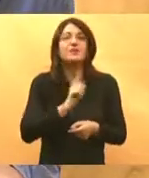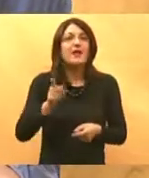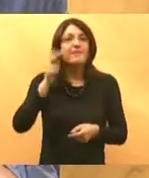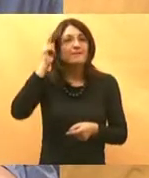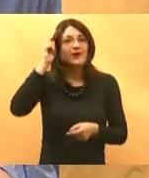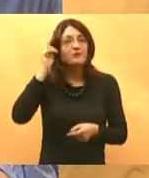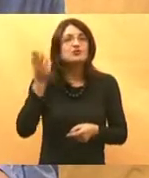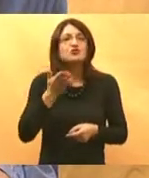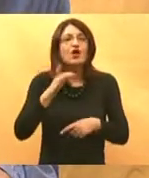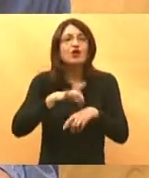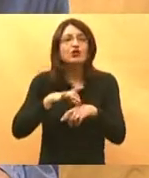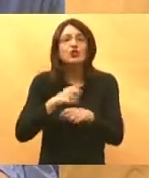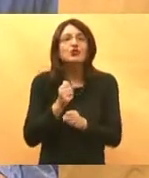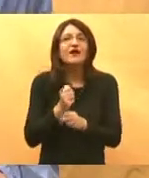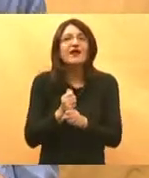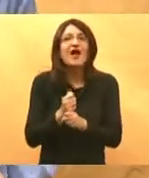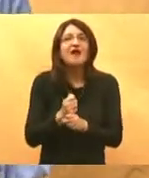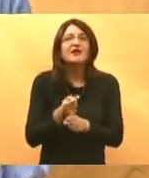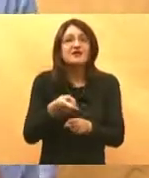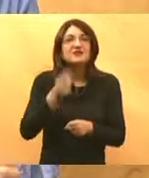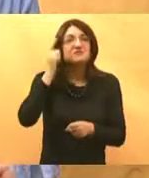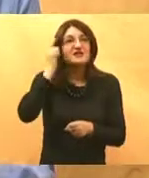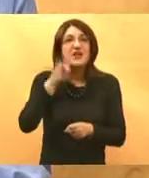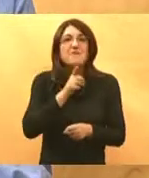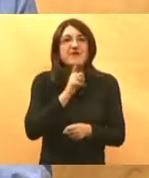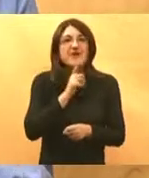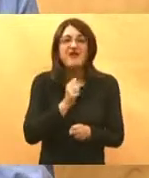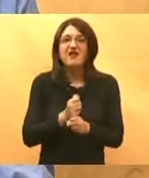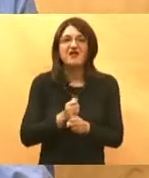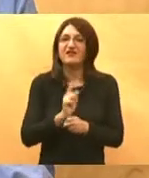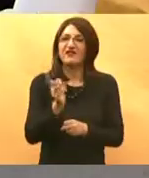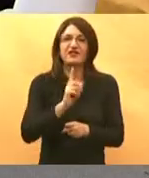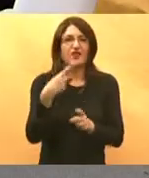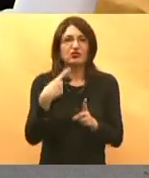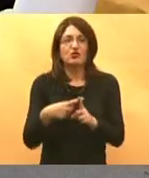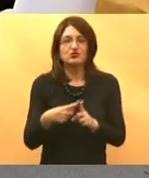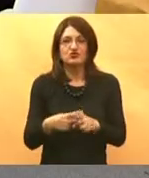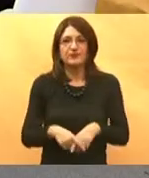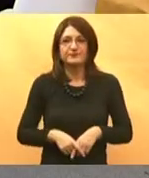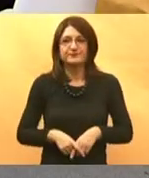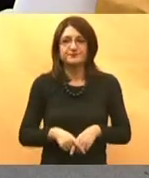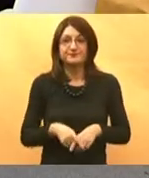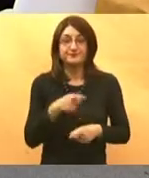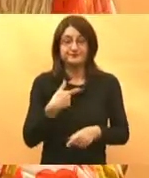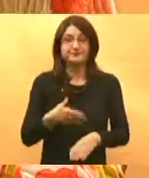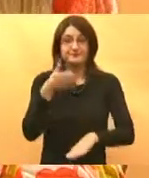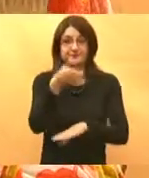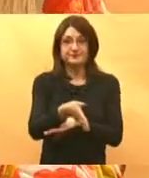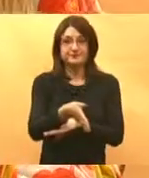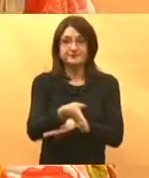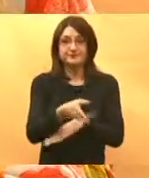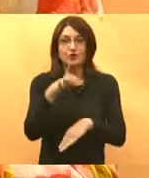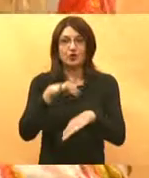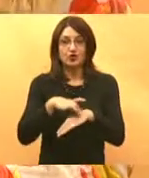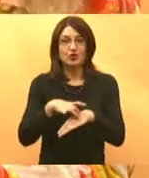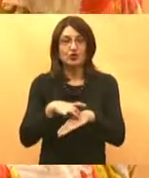obiteljske medicine radi. U tome je problem. Ali gledajte, doktor Malnar, kad dođete tamo doktoru, zašto ima to